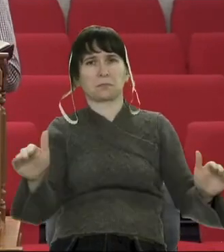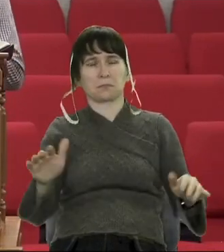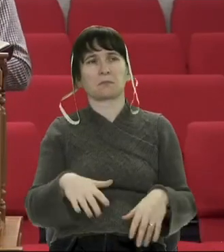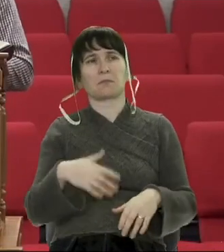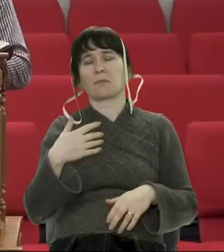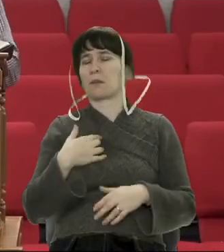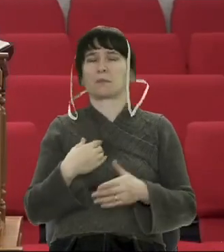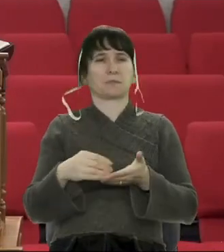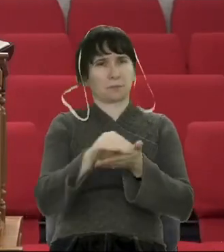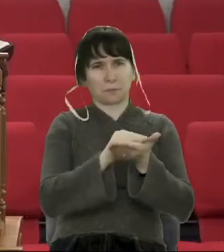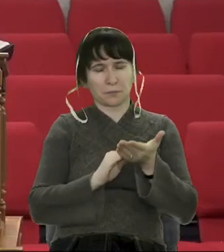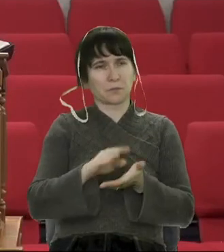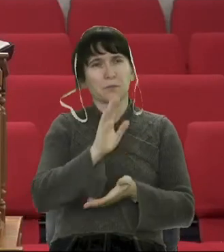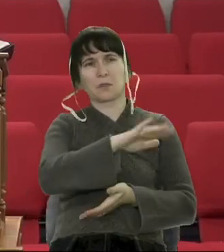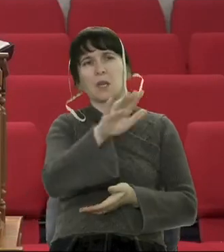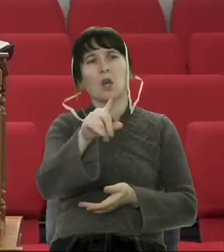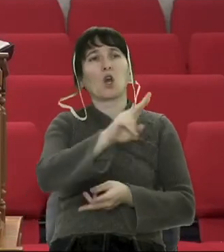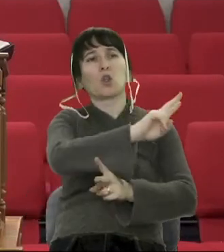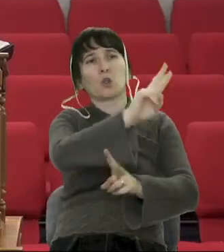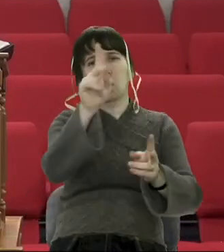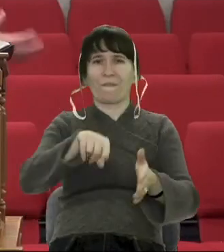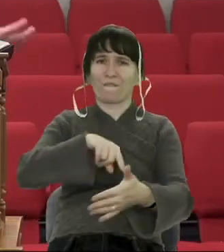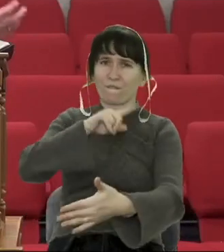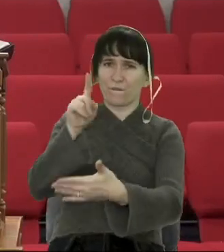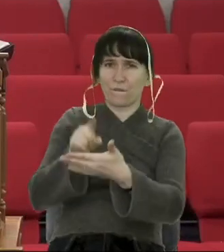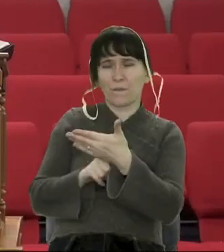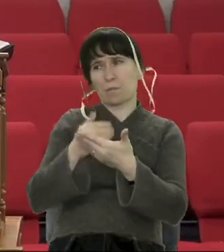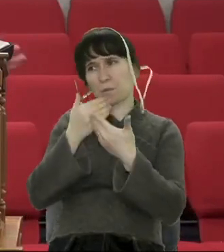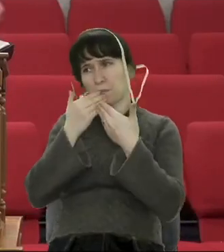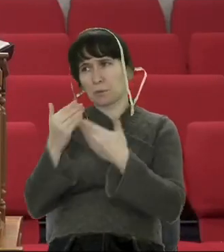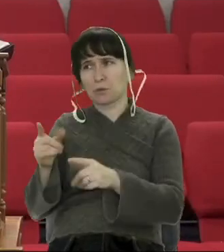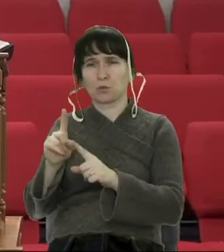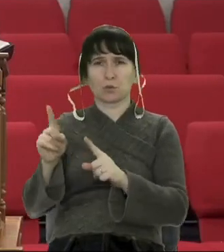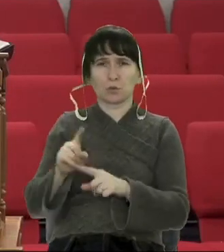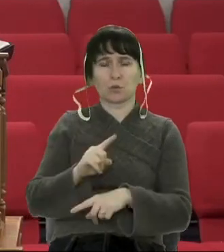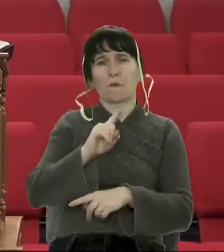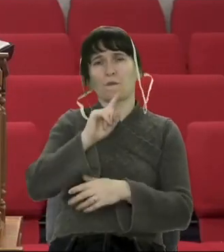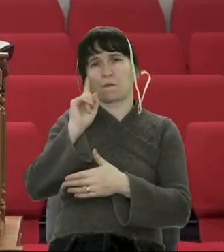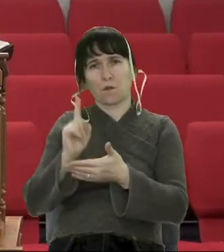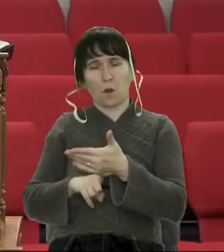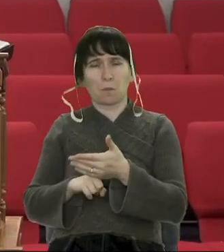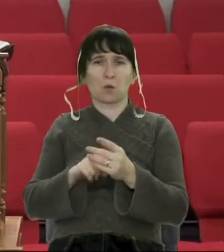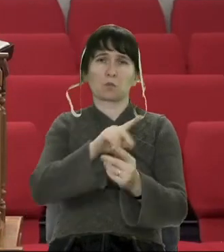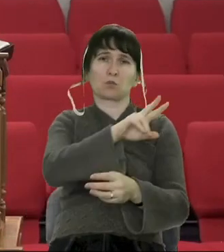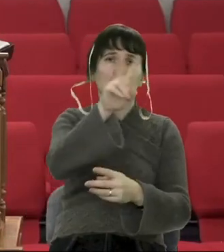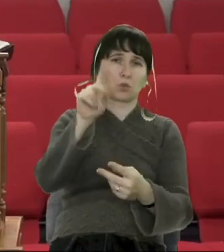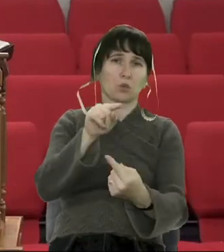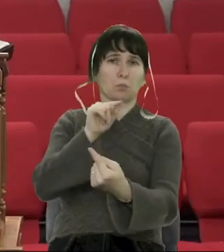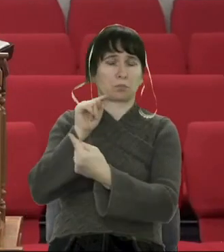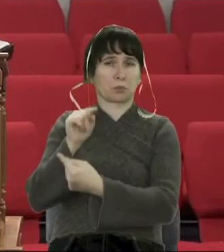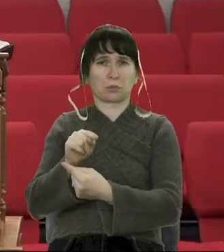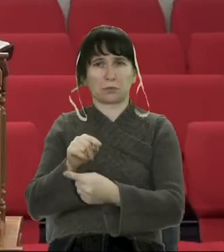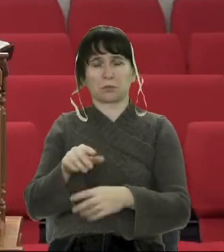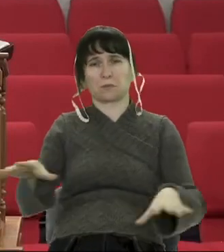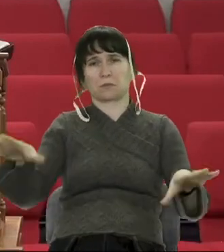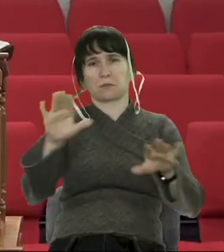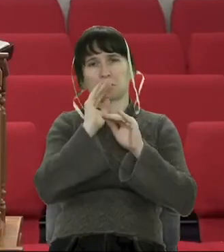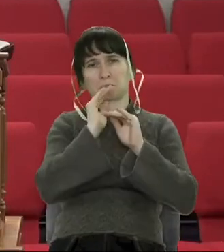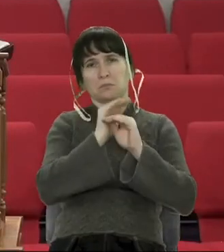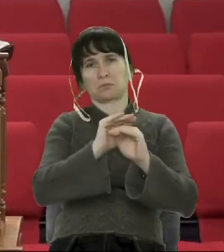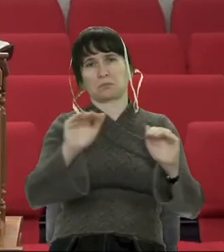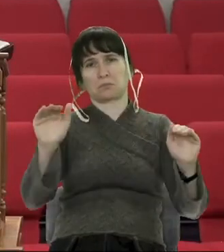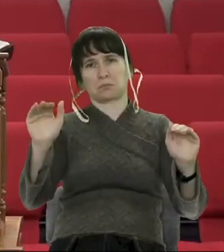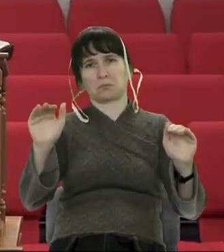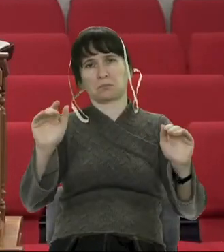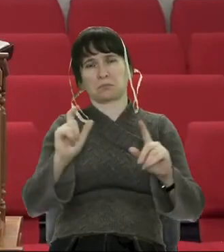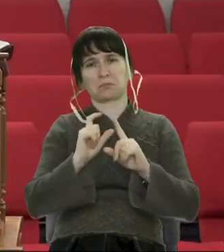які є питання до цих людей? Якісь є претензії або хтось проти? Знову таки, всі мовчать.